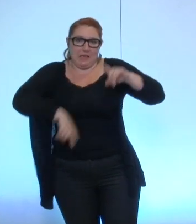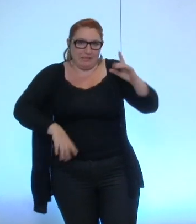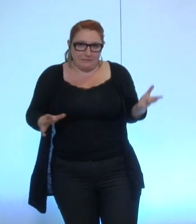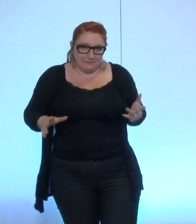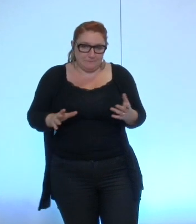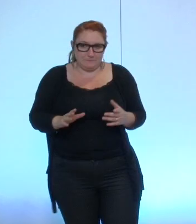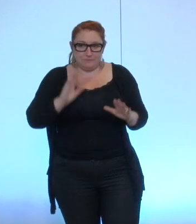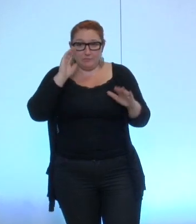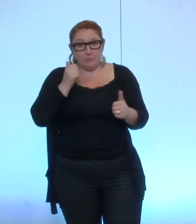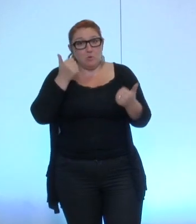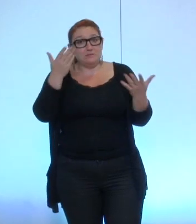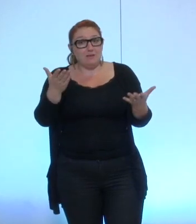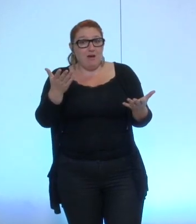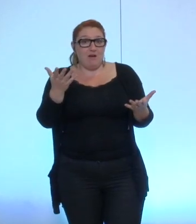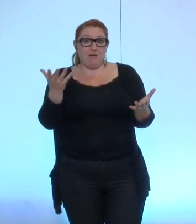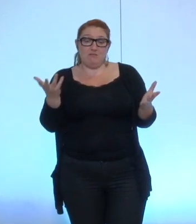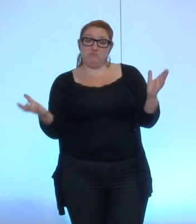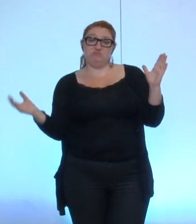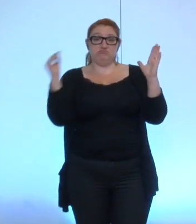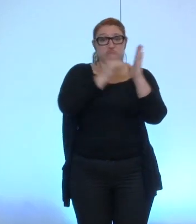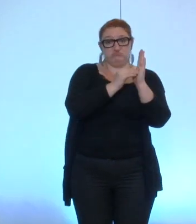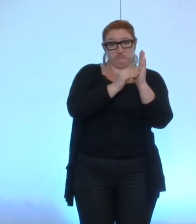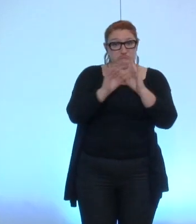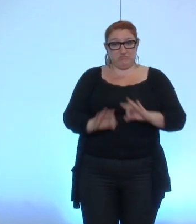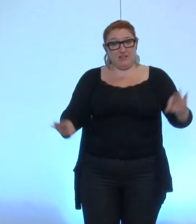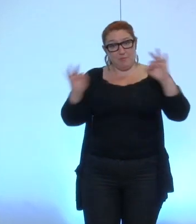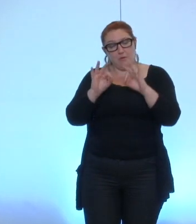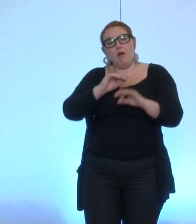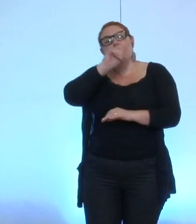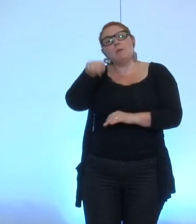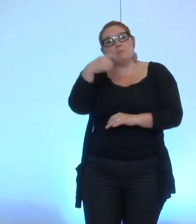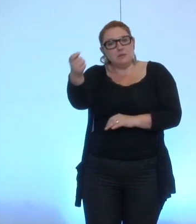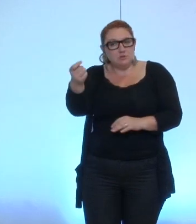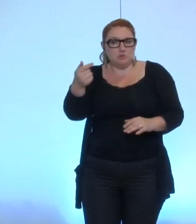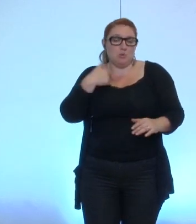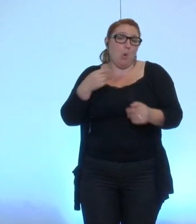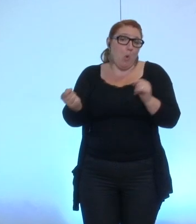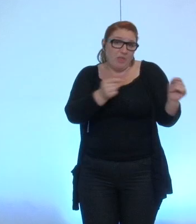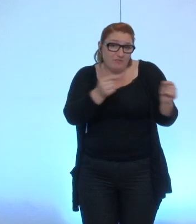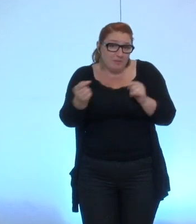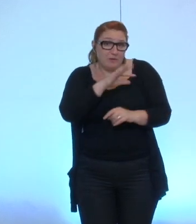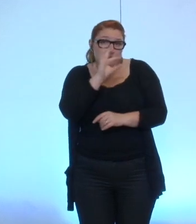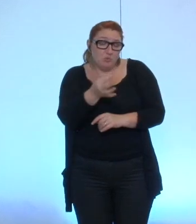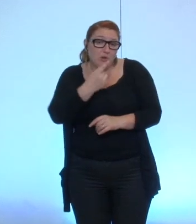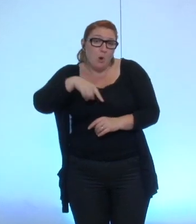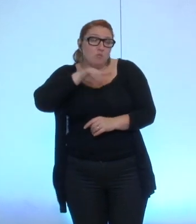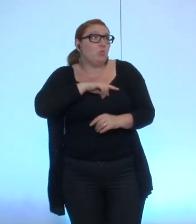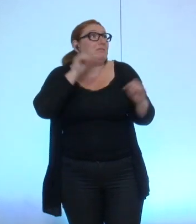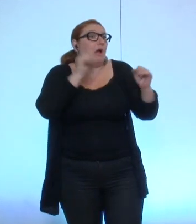pas intégré ce dispositif dans le règlement intérieur même si effectivement nous avions débattu et nous étions plutôt